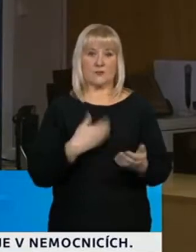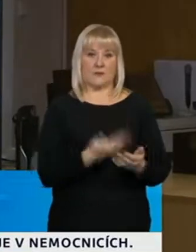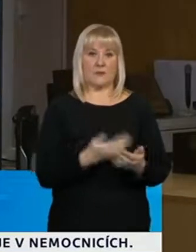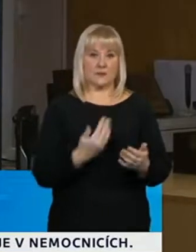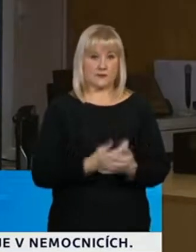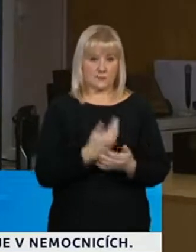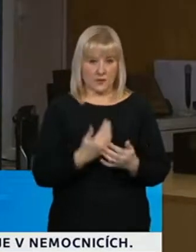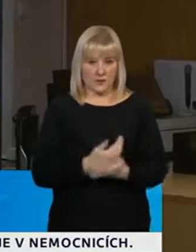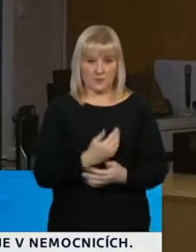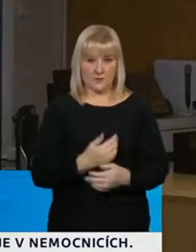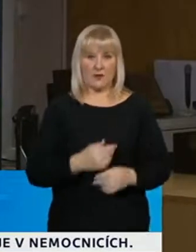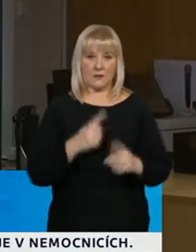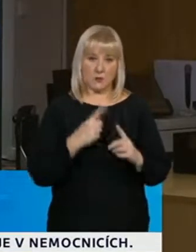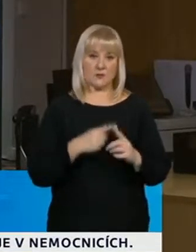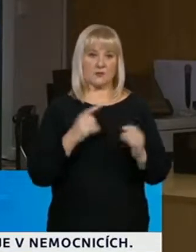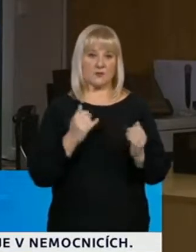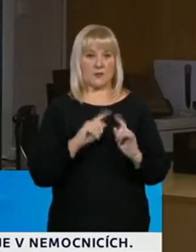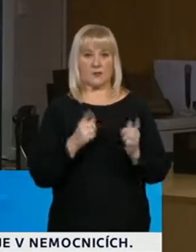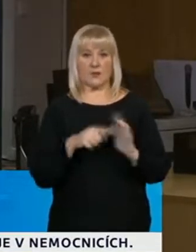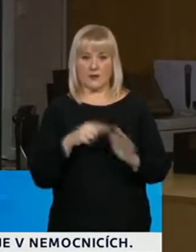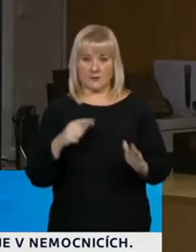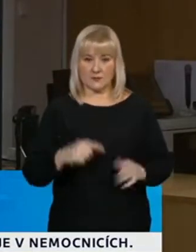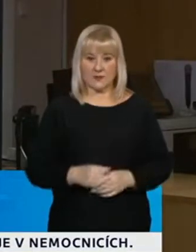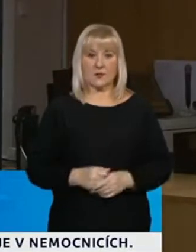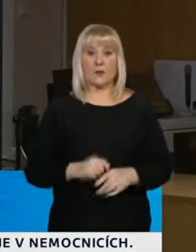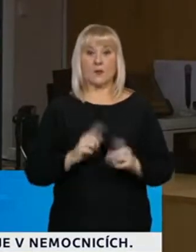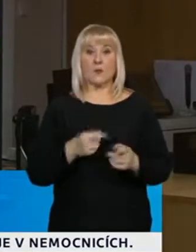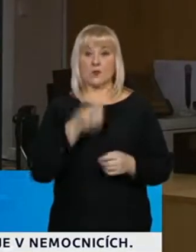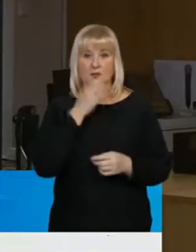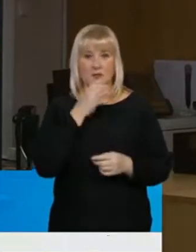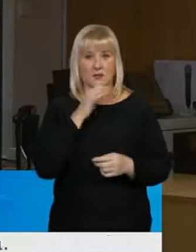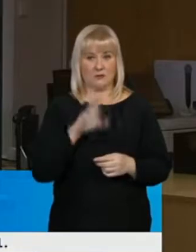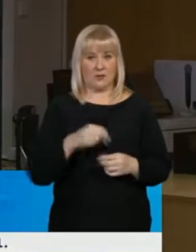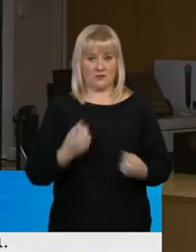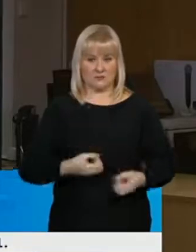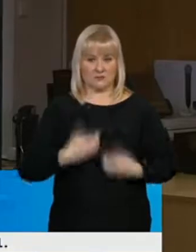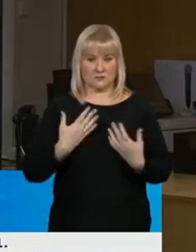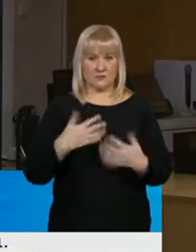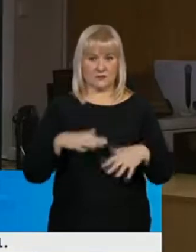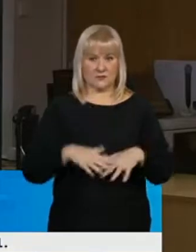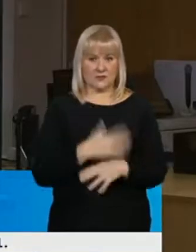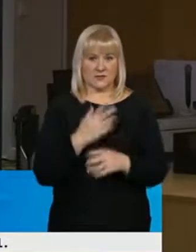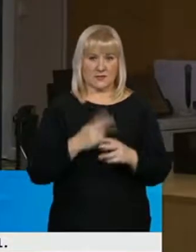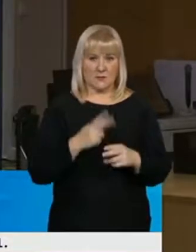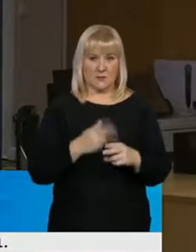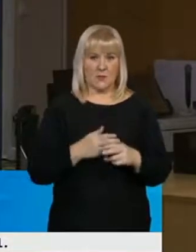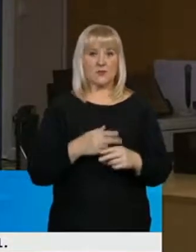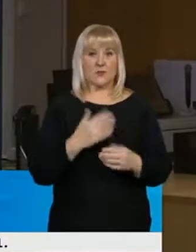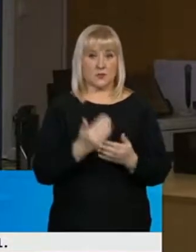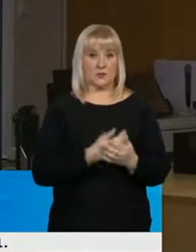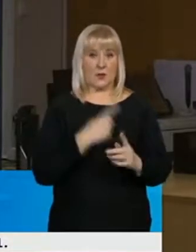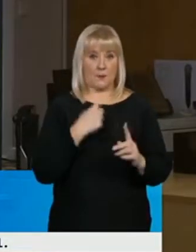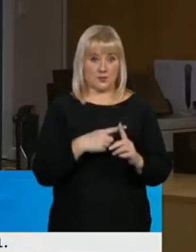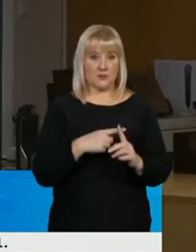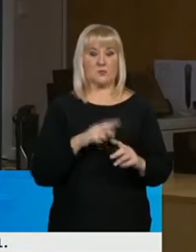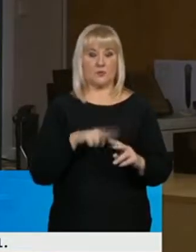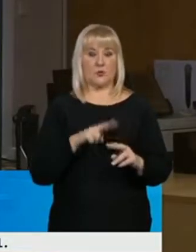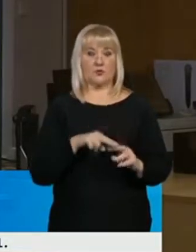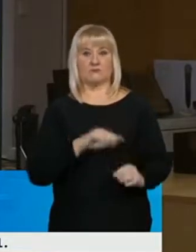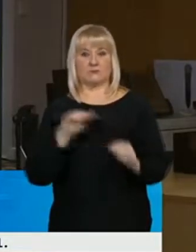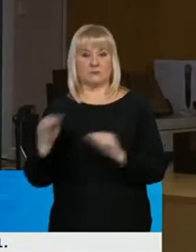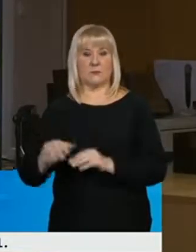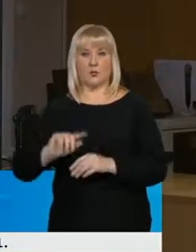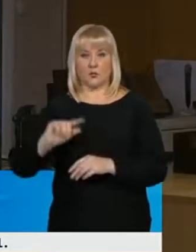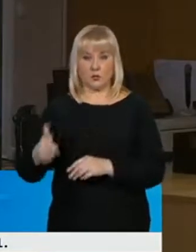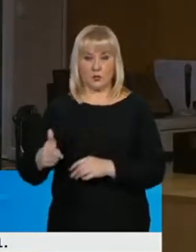Pokud budete pozitivní, ale nemá družší znaky, zamíříte na nejvýší PCR pod výrobě listou. Tak předložíte výsledek